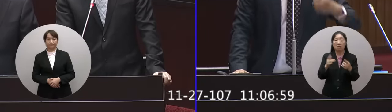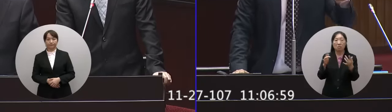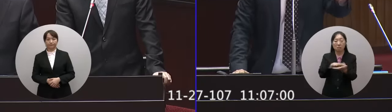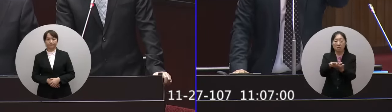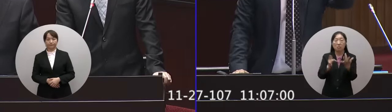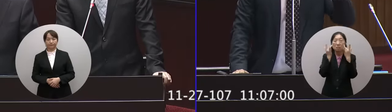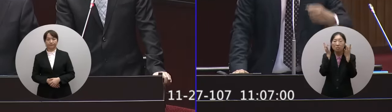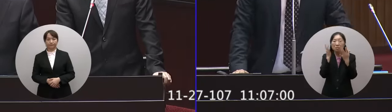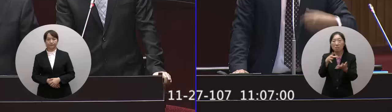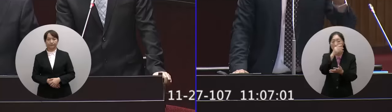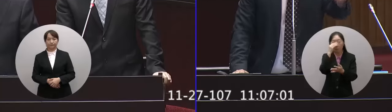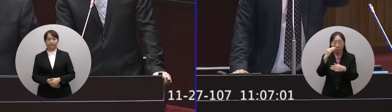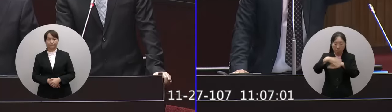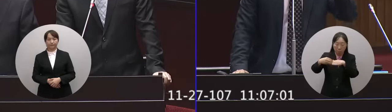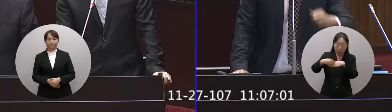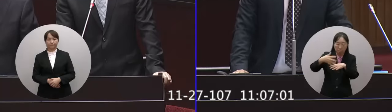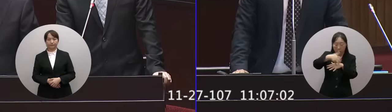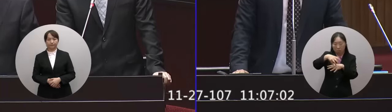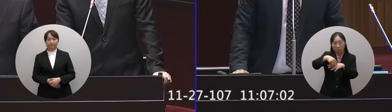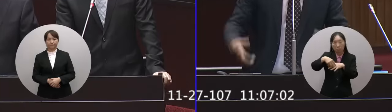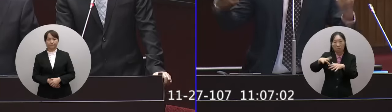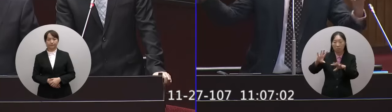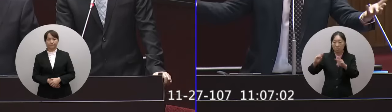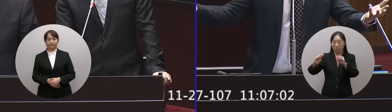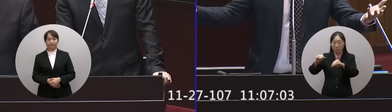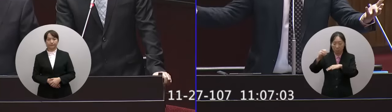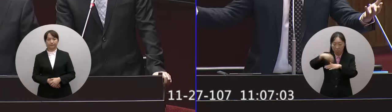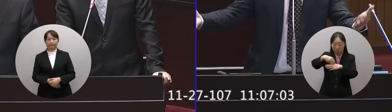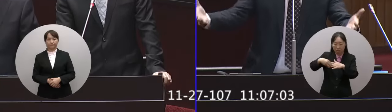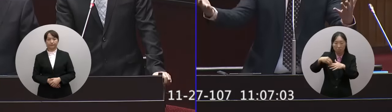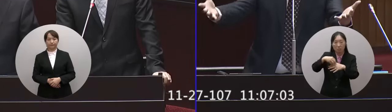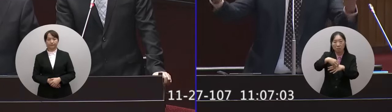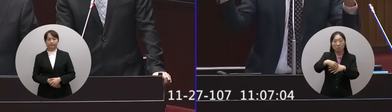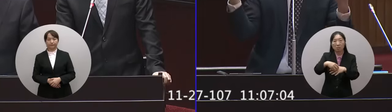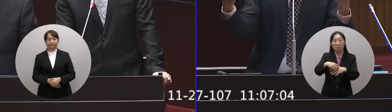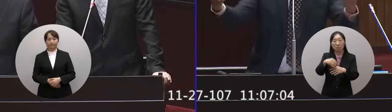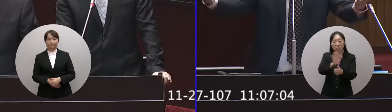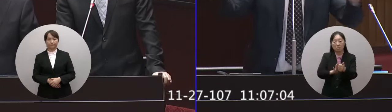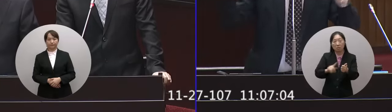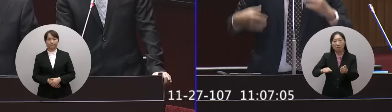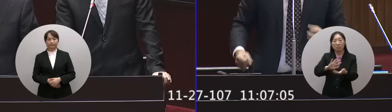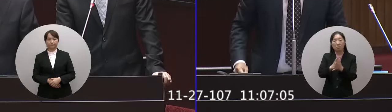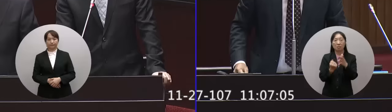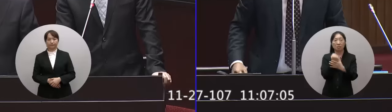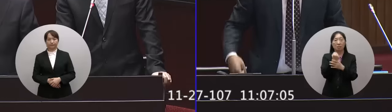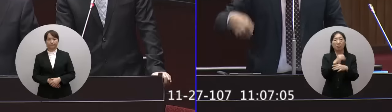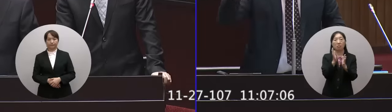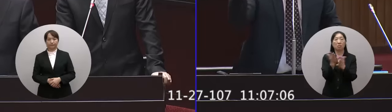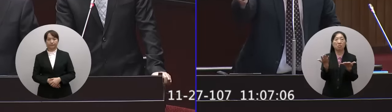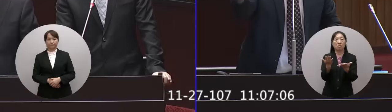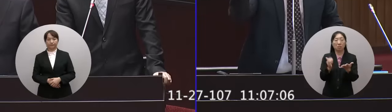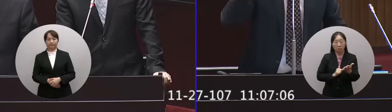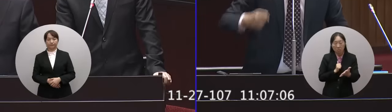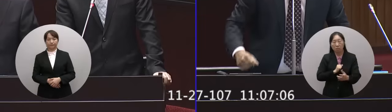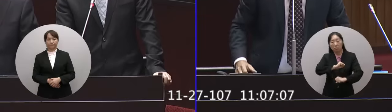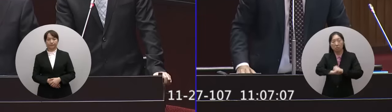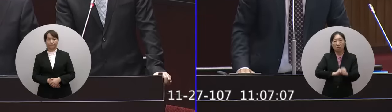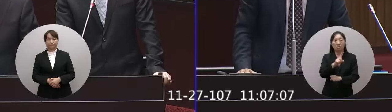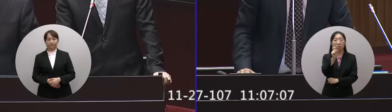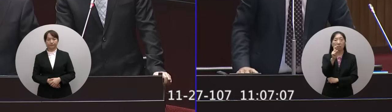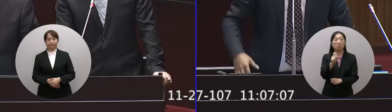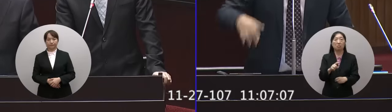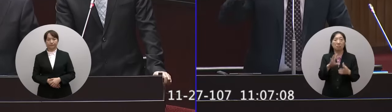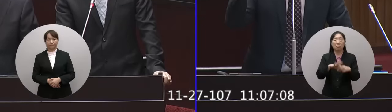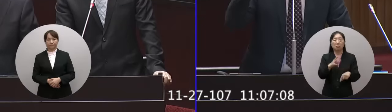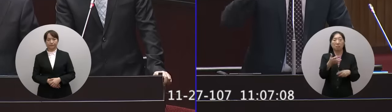草都是羽毛都是泥土導致什麼這煮風泡根本沒有辦法正常作用剛剛部長回答